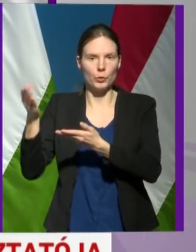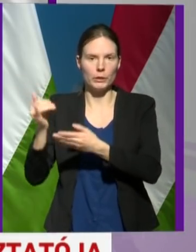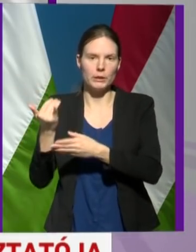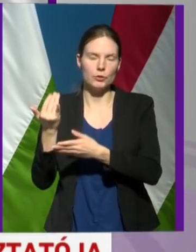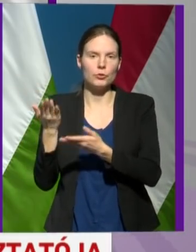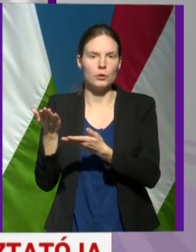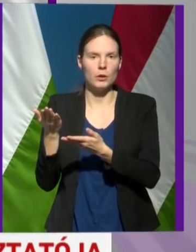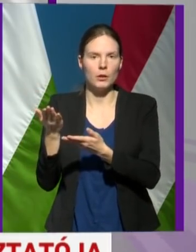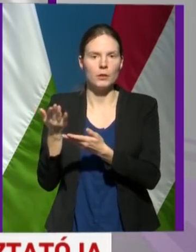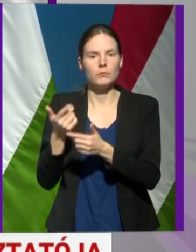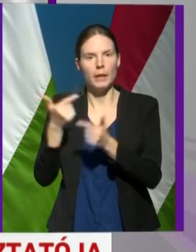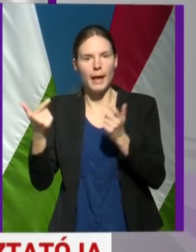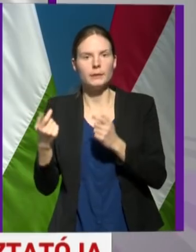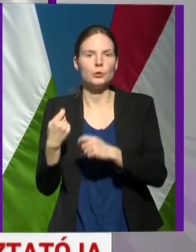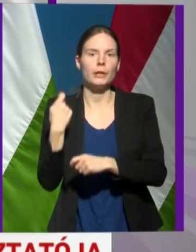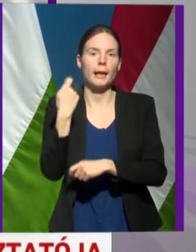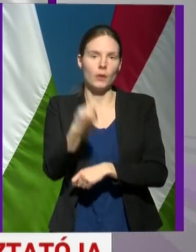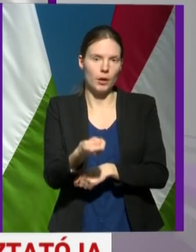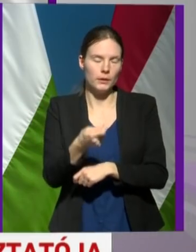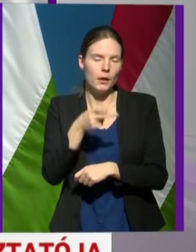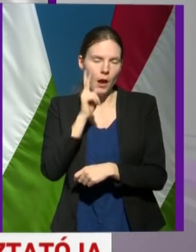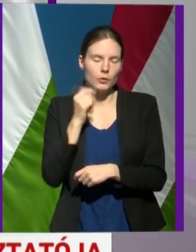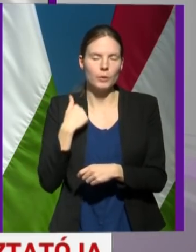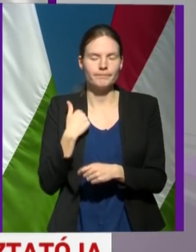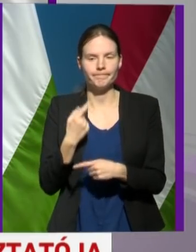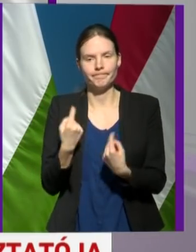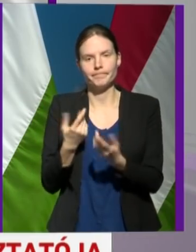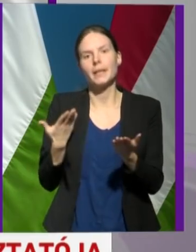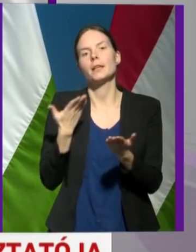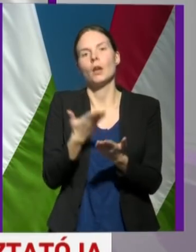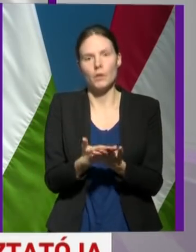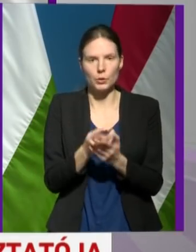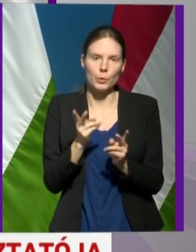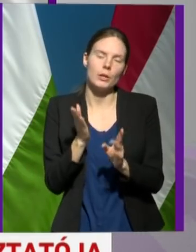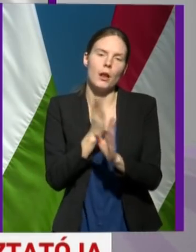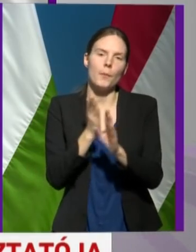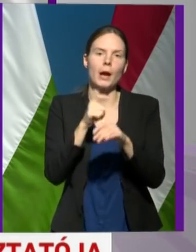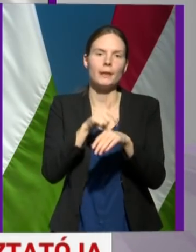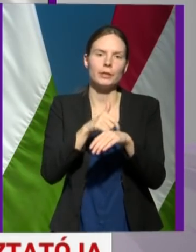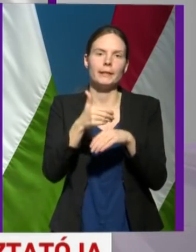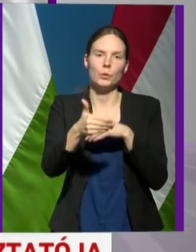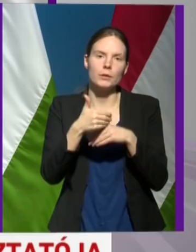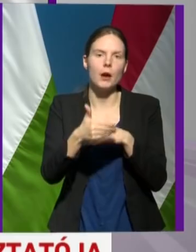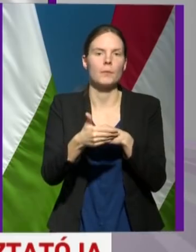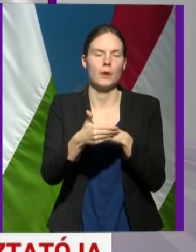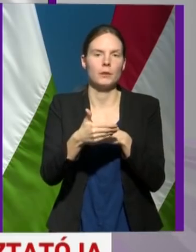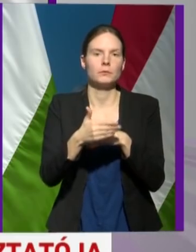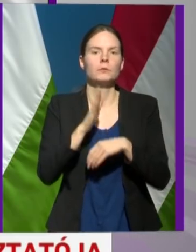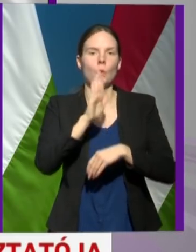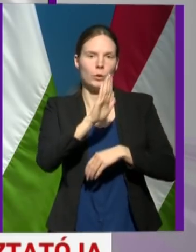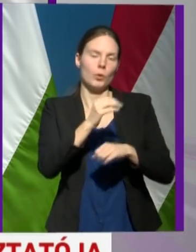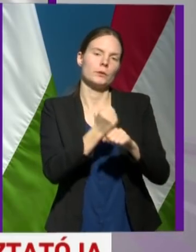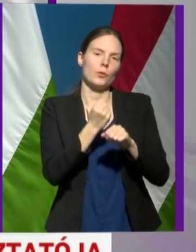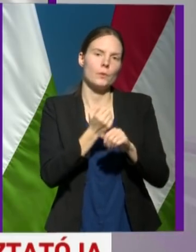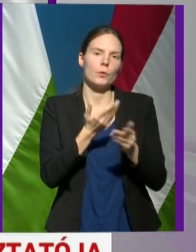lehetővé teszi számára, akkor javasoljuk, hogy a lappangási időszakban végezzen otthonról